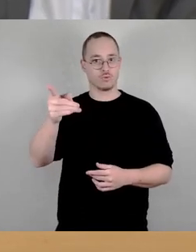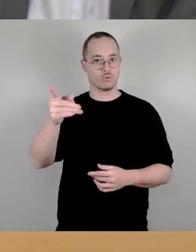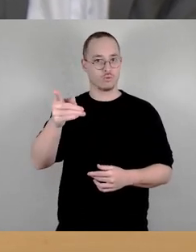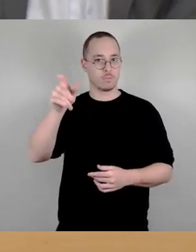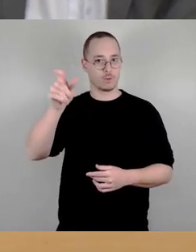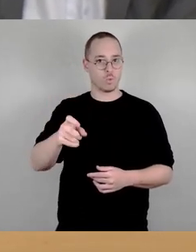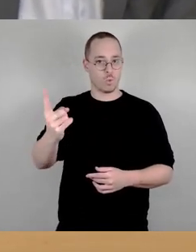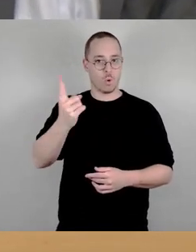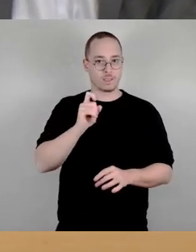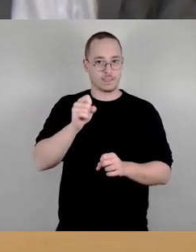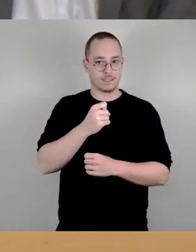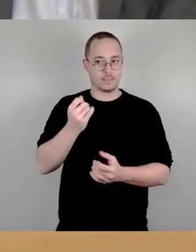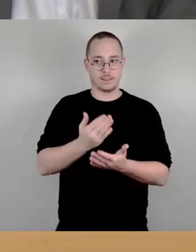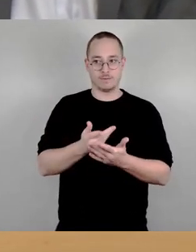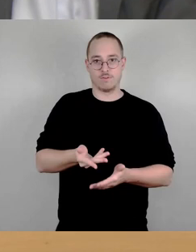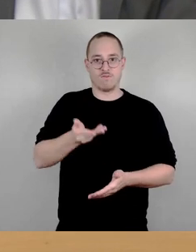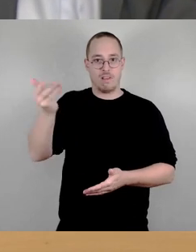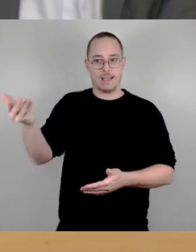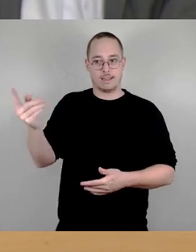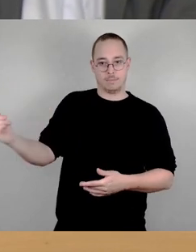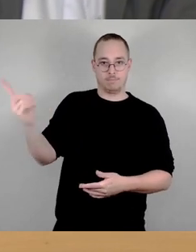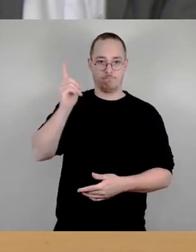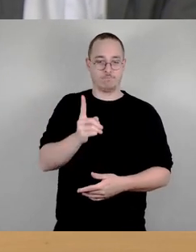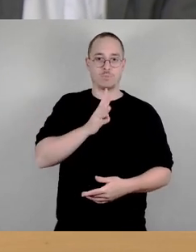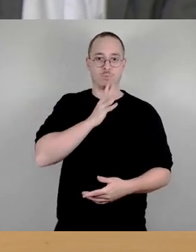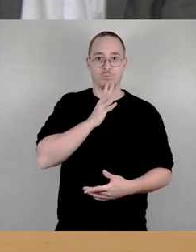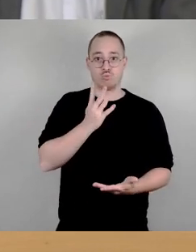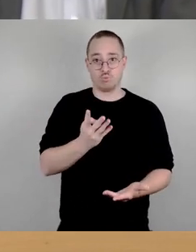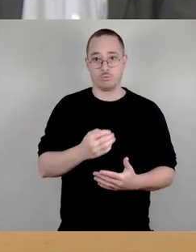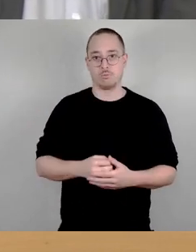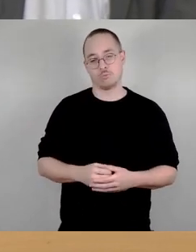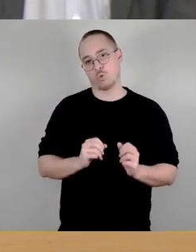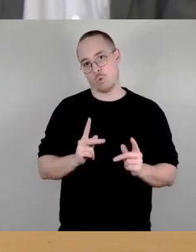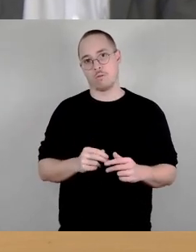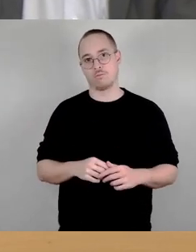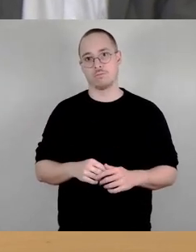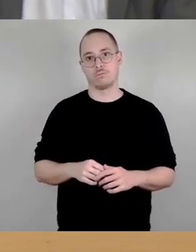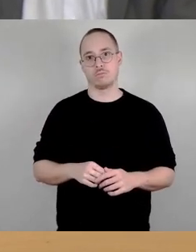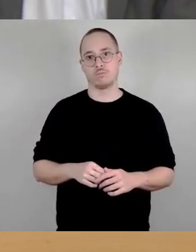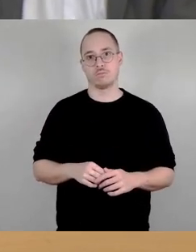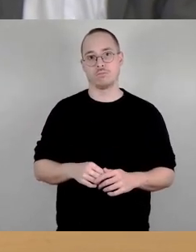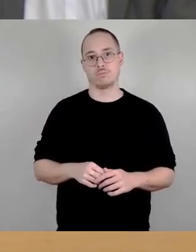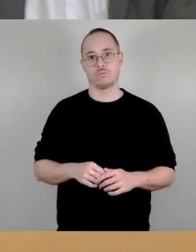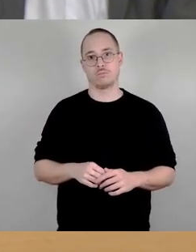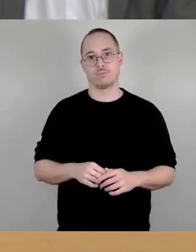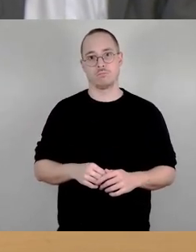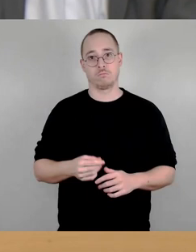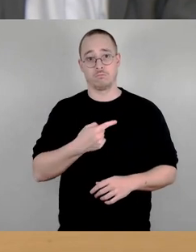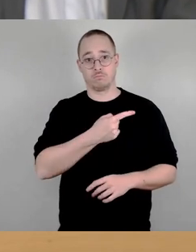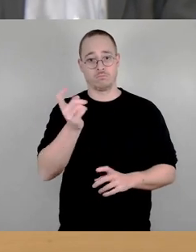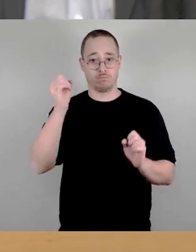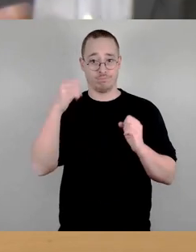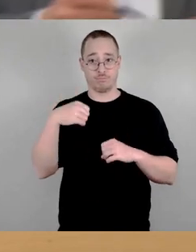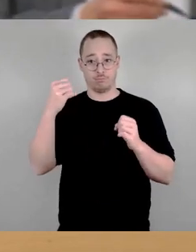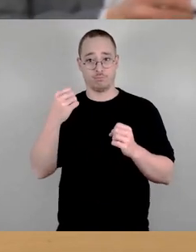will ich das gerne erfüllen. Deswegen würde ich das zur Abstimmung stellen. Wer diesem folgen möchte, den